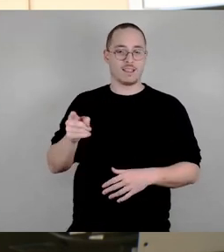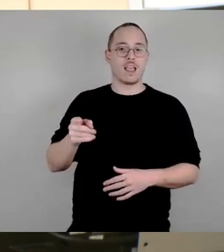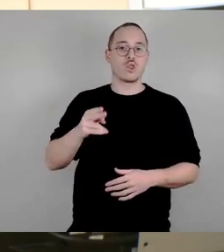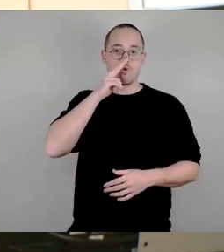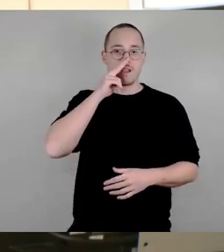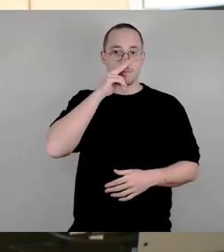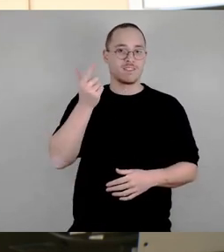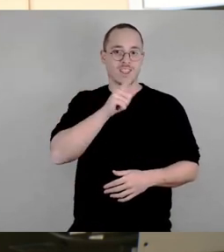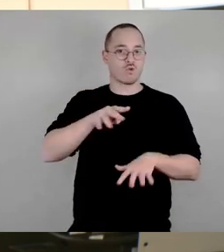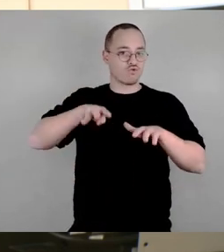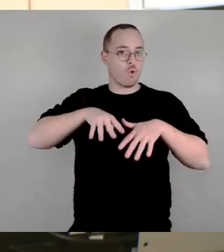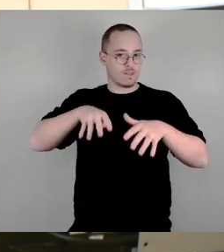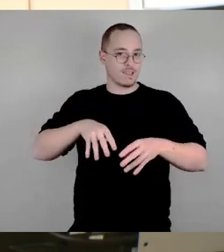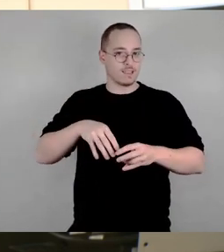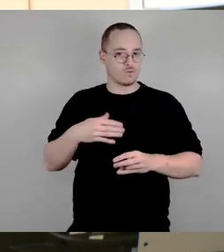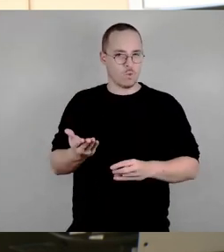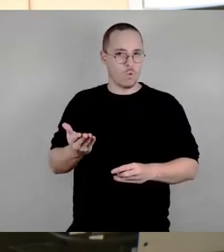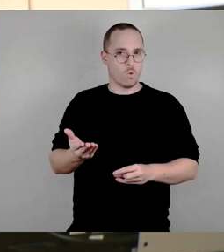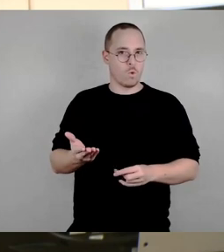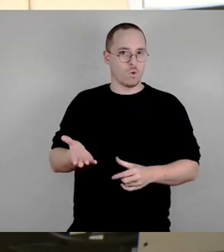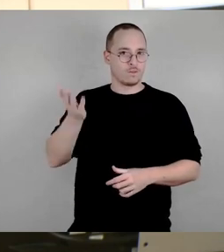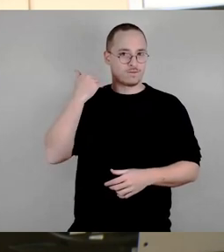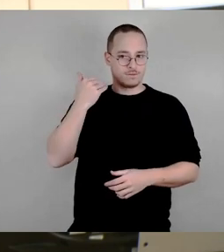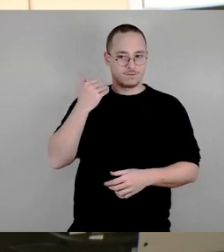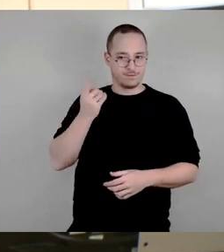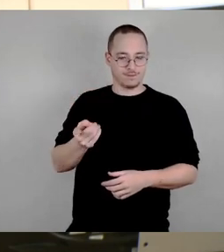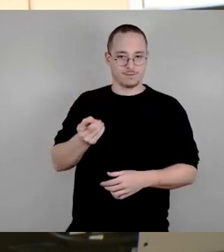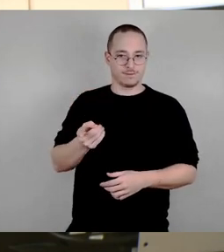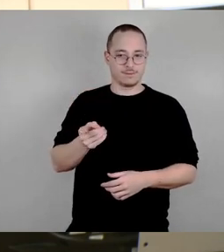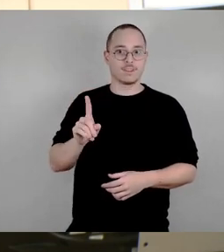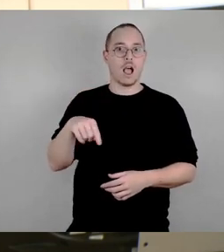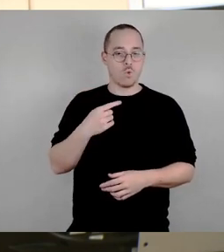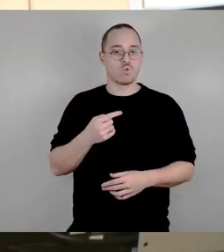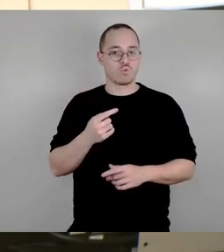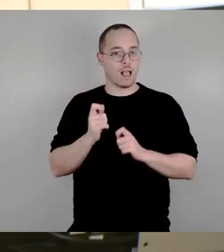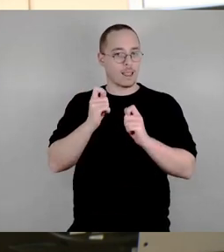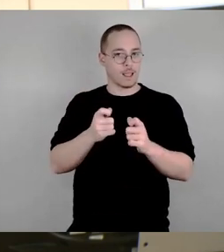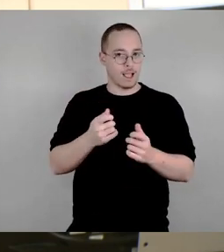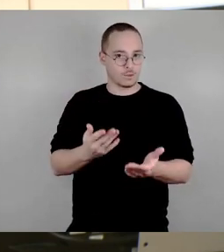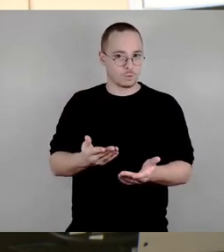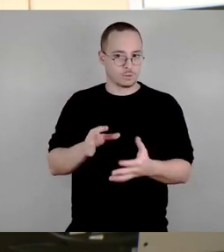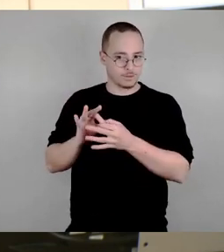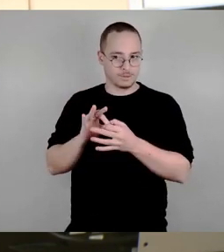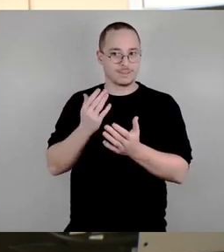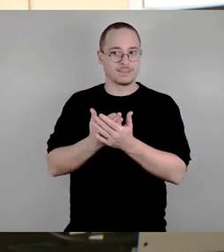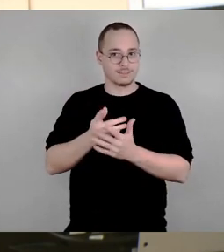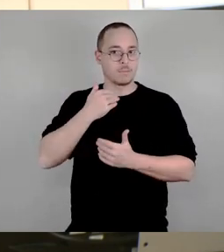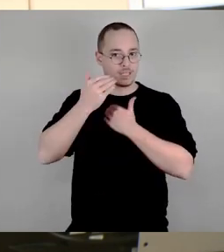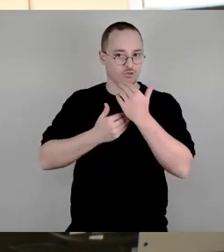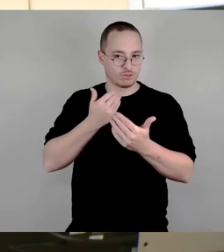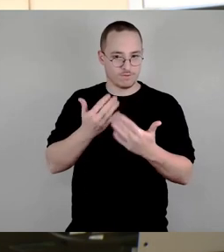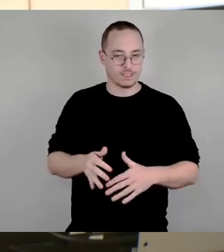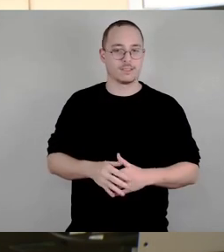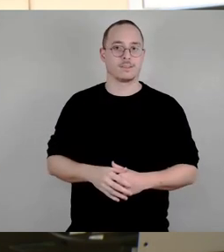neben dem Antrag zur Alphardstraße, der natürlich auch sehr zeitig schon kam. Auch die CDU selbst hat das nochmal ins